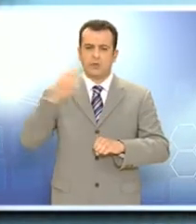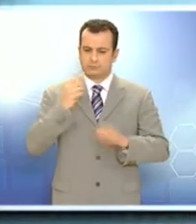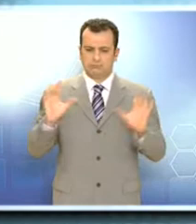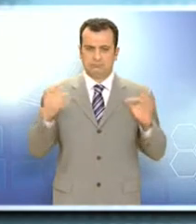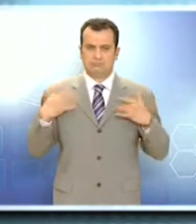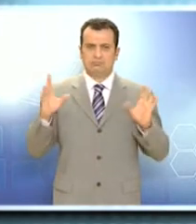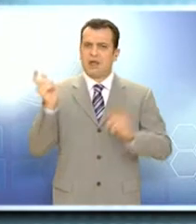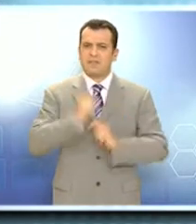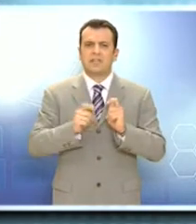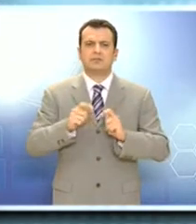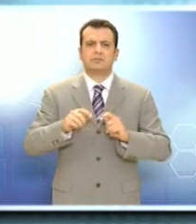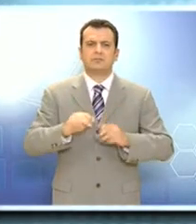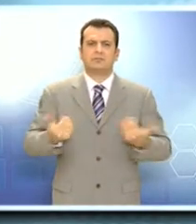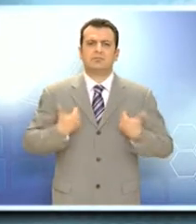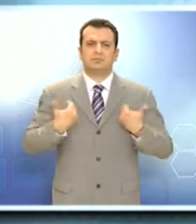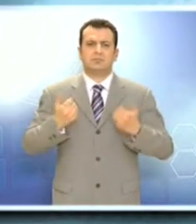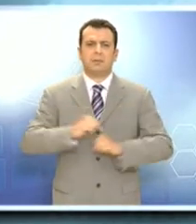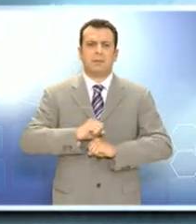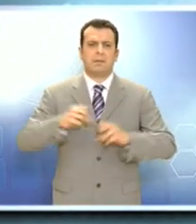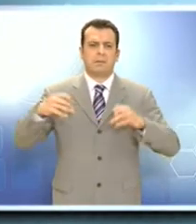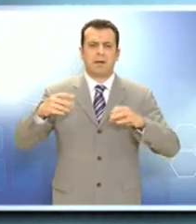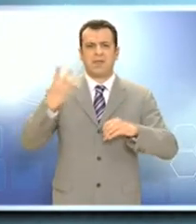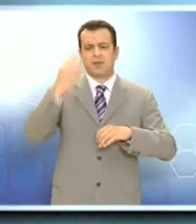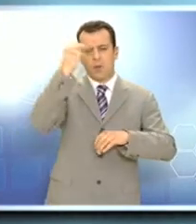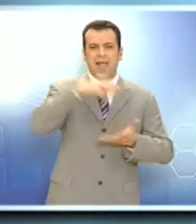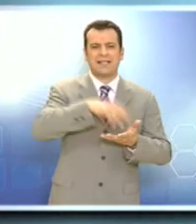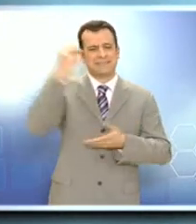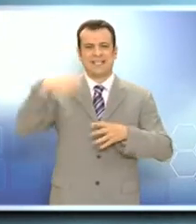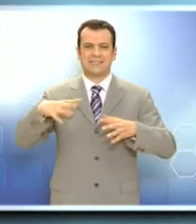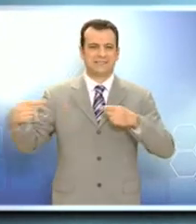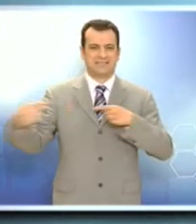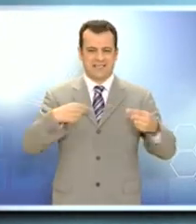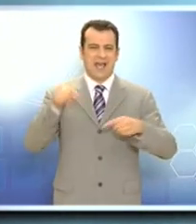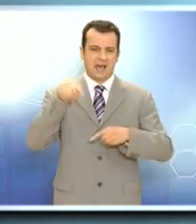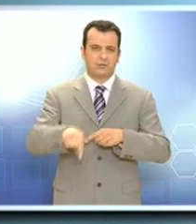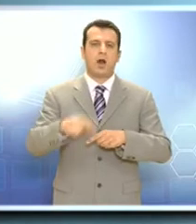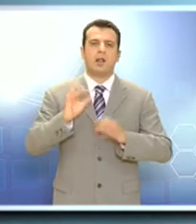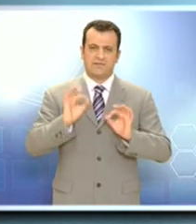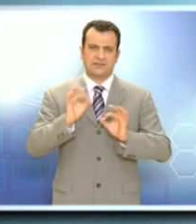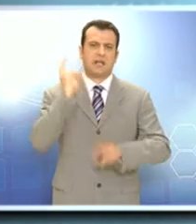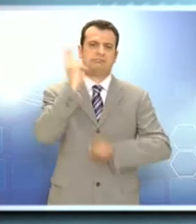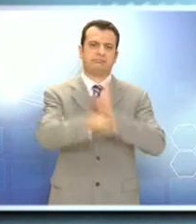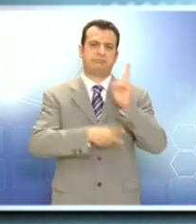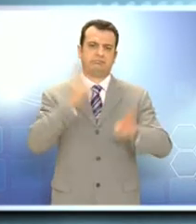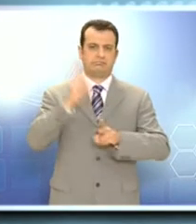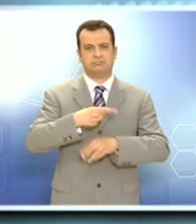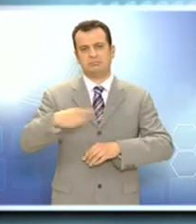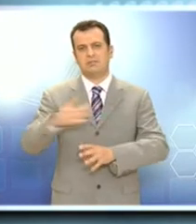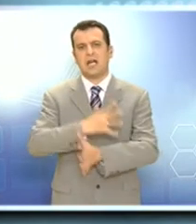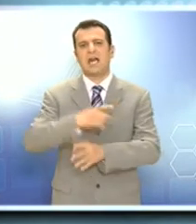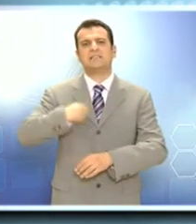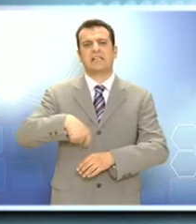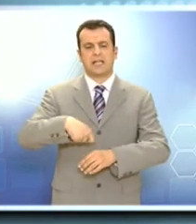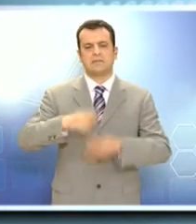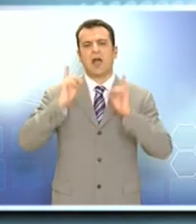πολύ μεγάλες ποσότητες πυροτεχνημάτων ανάμεσα σε δύο εκκλησίες. Παρ' όλα αυτά, όπως ήταν φυσικό, σχηματείστηκε σε βάρος του δικογραφία, οδηγήθηκε στον Σαγγελέα και